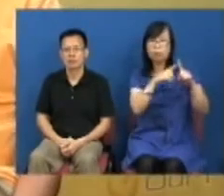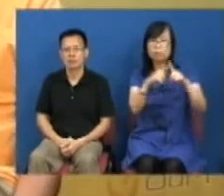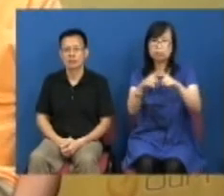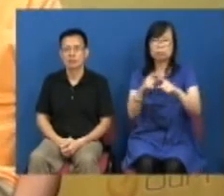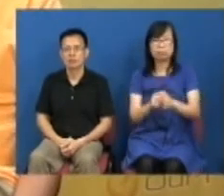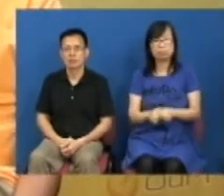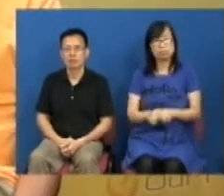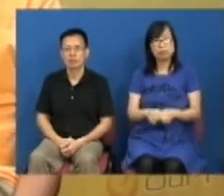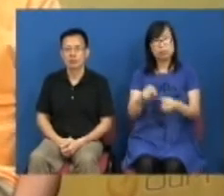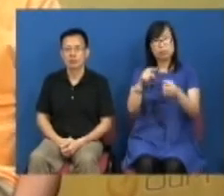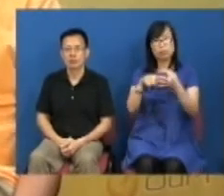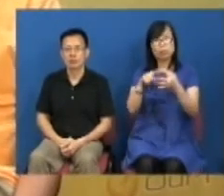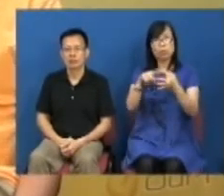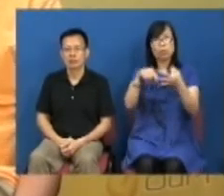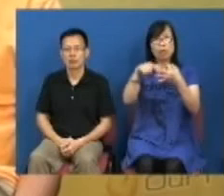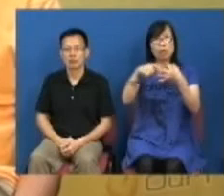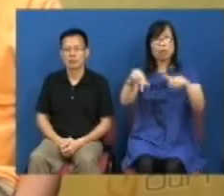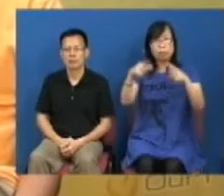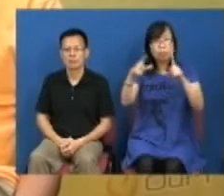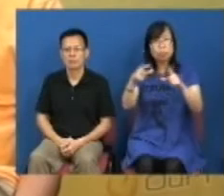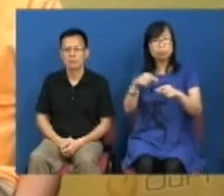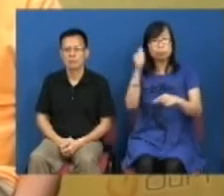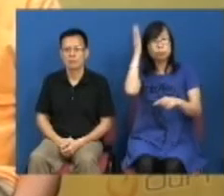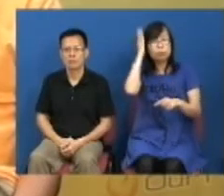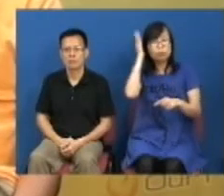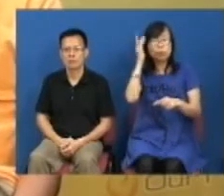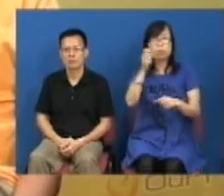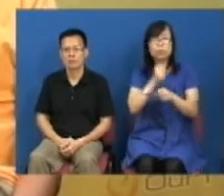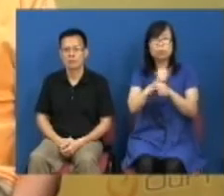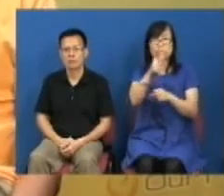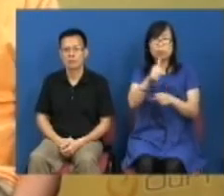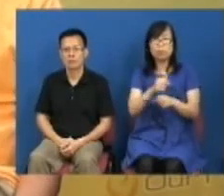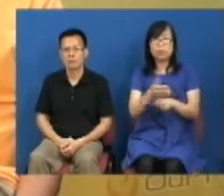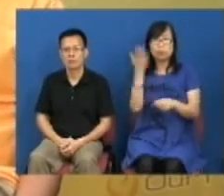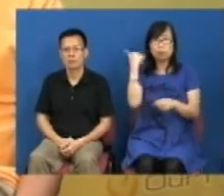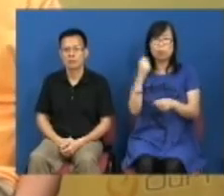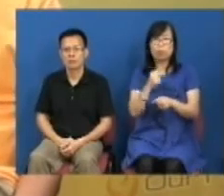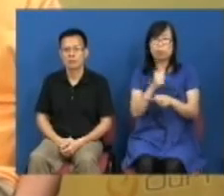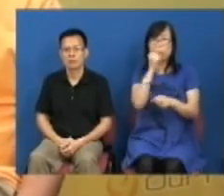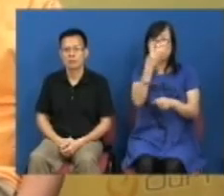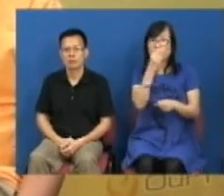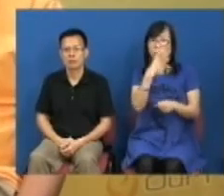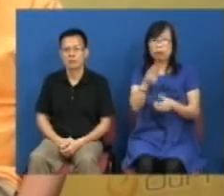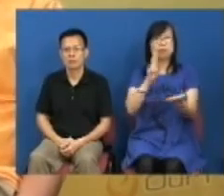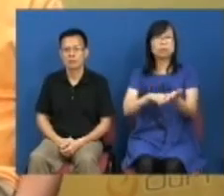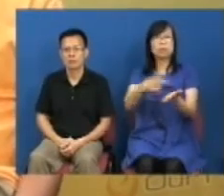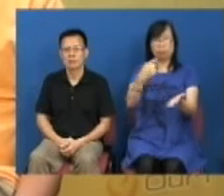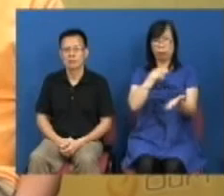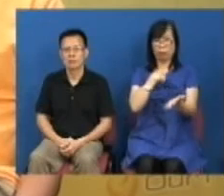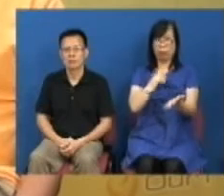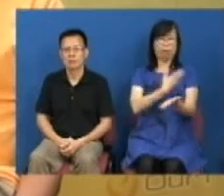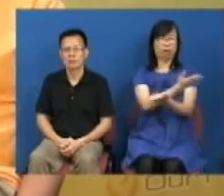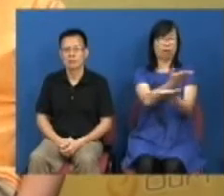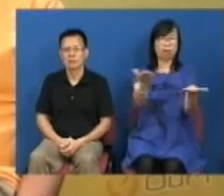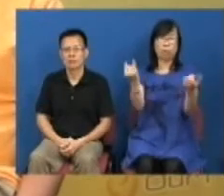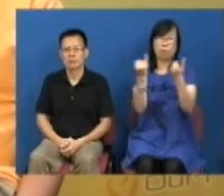公做的事情其实是比当年叶柳做的事情是有个之而无不及叶柳当年还会跟香港人说你相信我各位